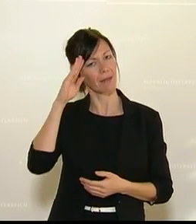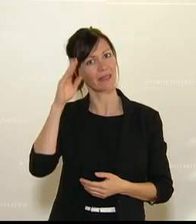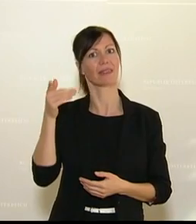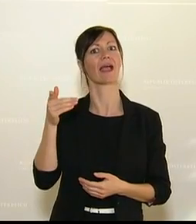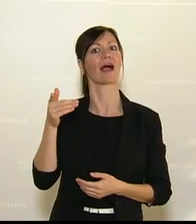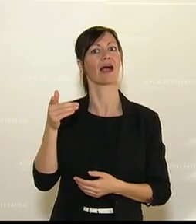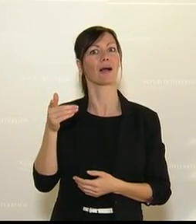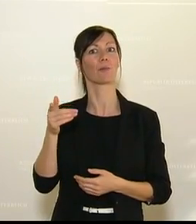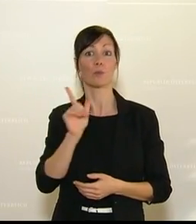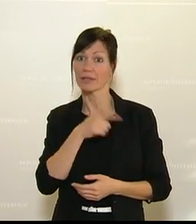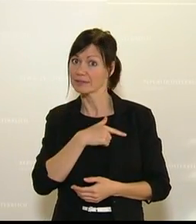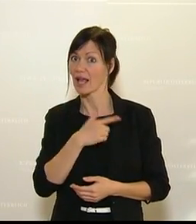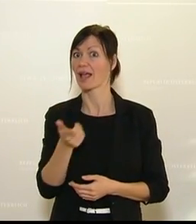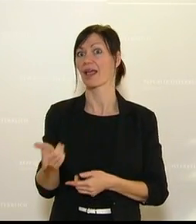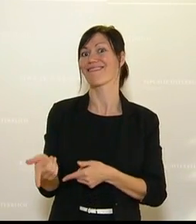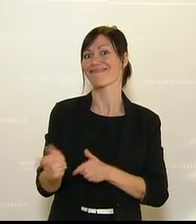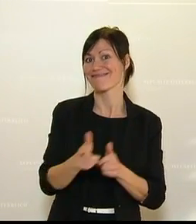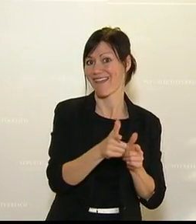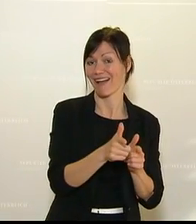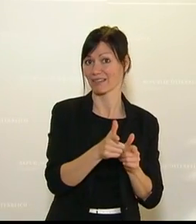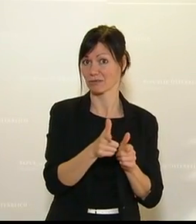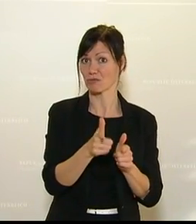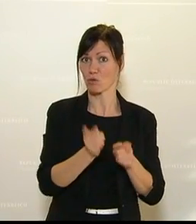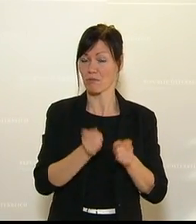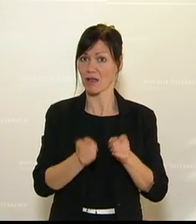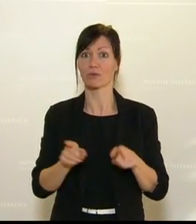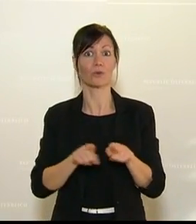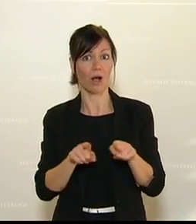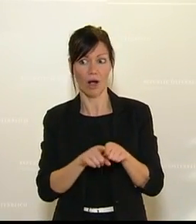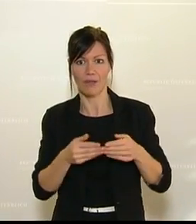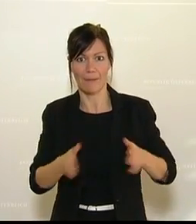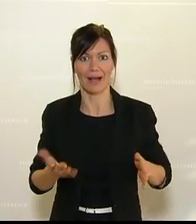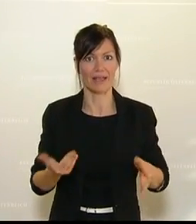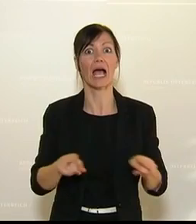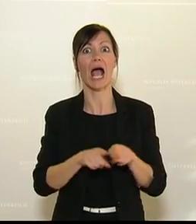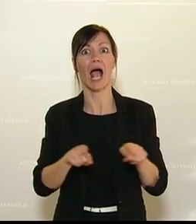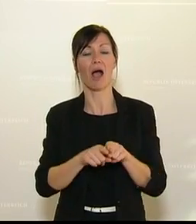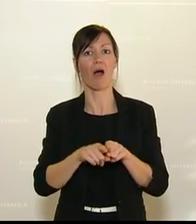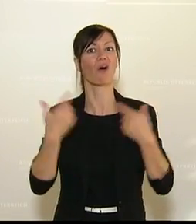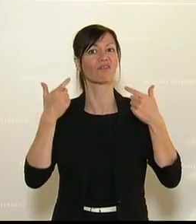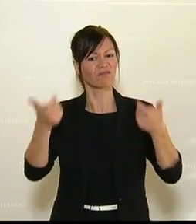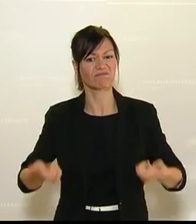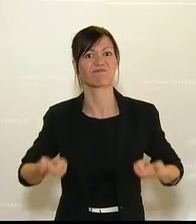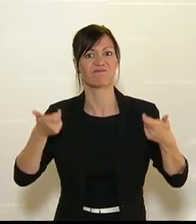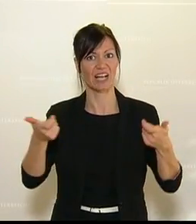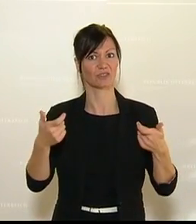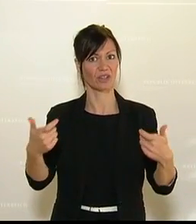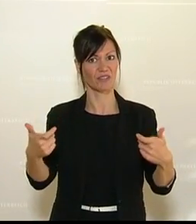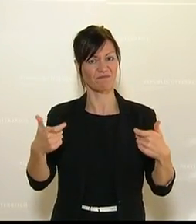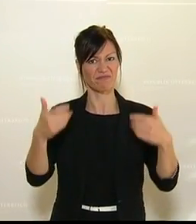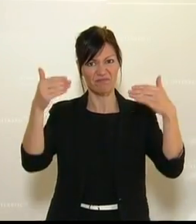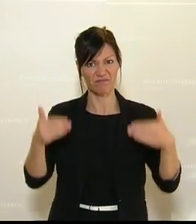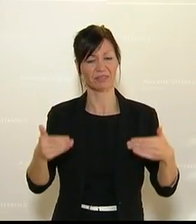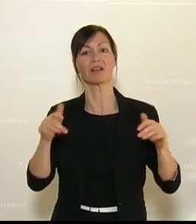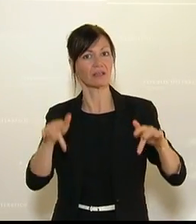alarmiert und hielten sich für Aufträge bereit. Auch gepanzerte Fahrzeuge wurden bereitgestellt. Und das, sehr geehrte Damen und Herren, neben